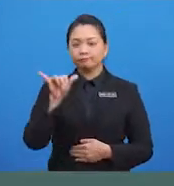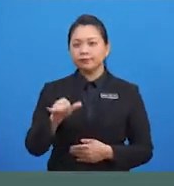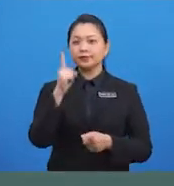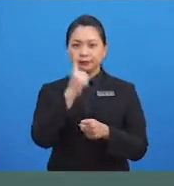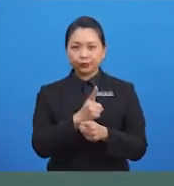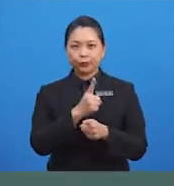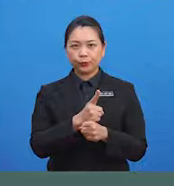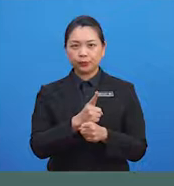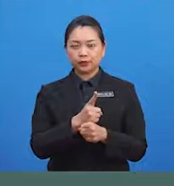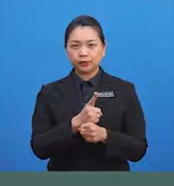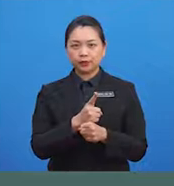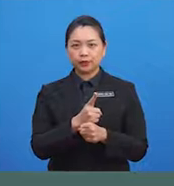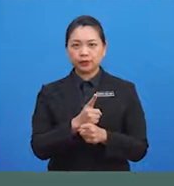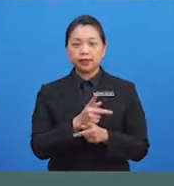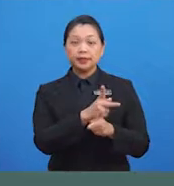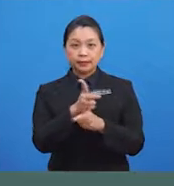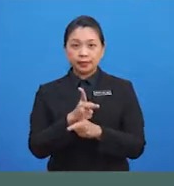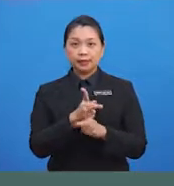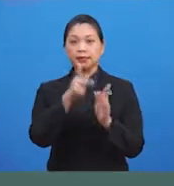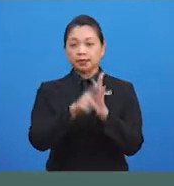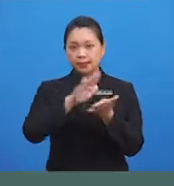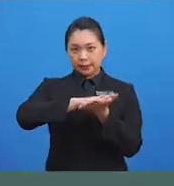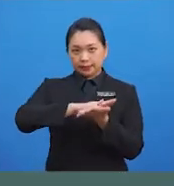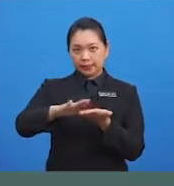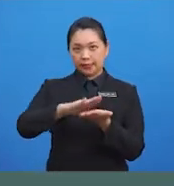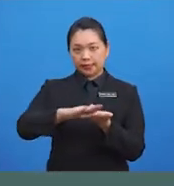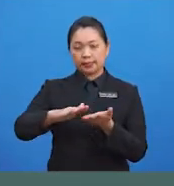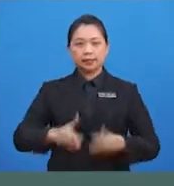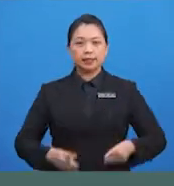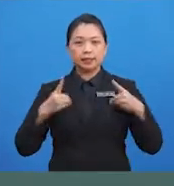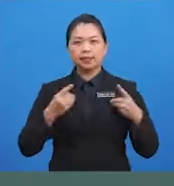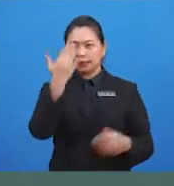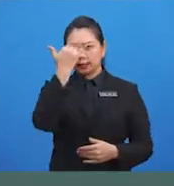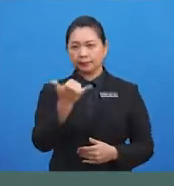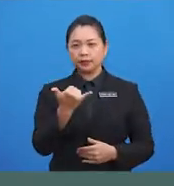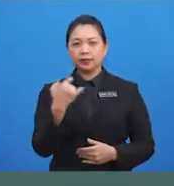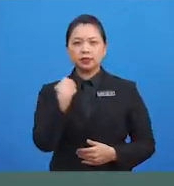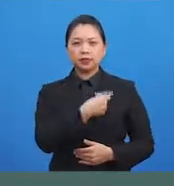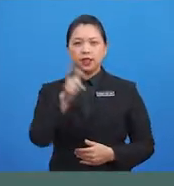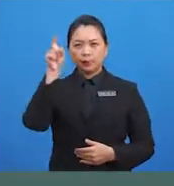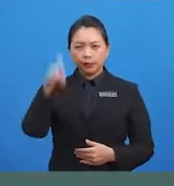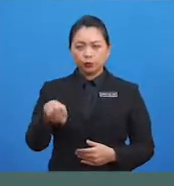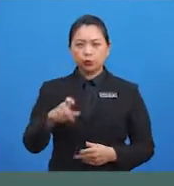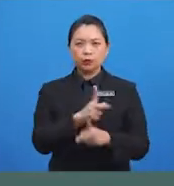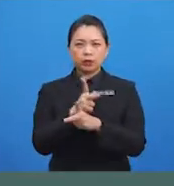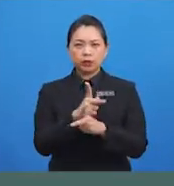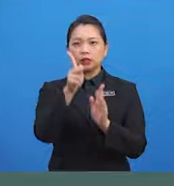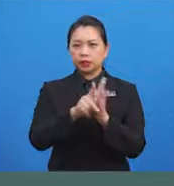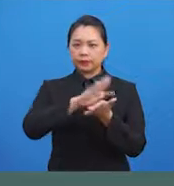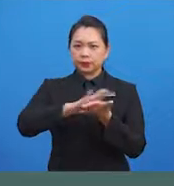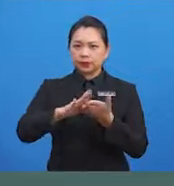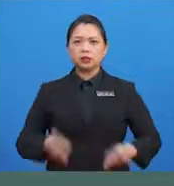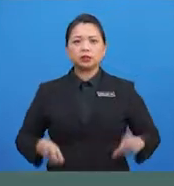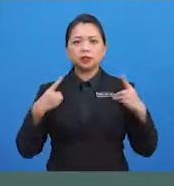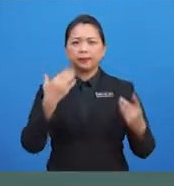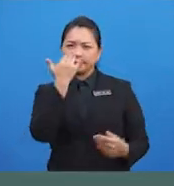menjaga kebersihan diri? Pandai murid-murid Sebab kita menyayangi diri kita